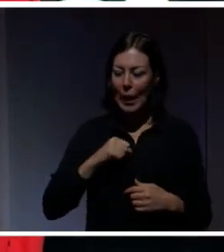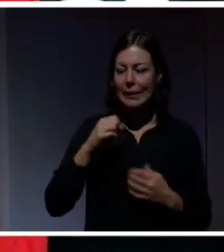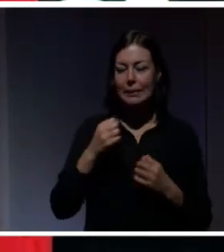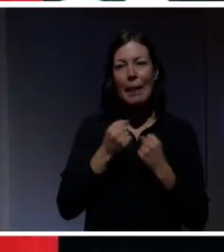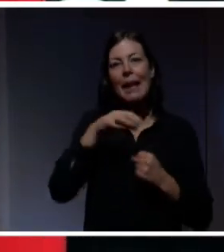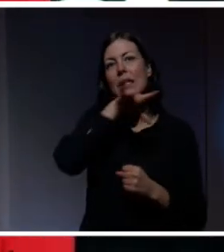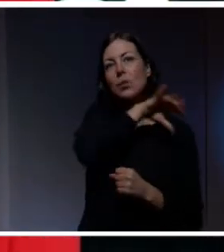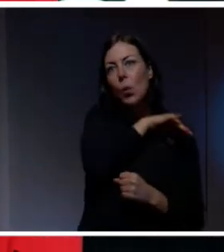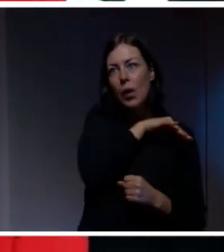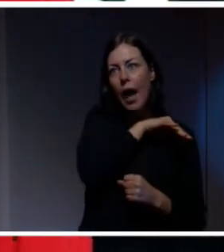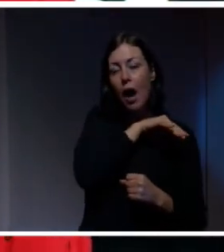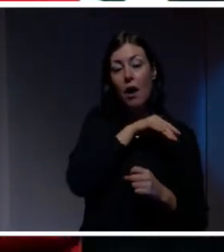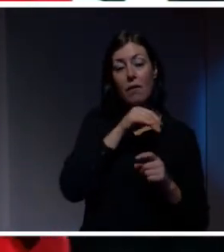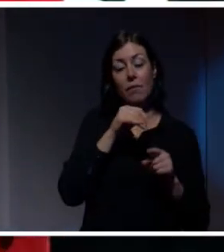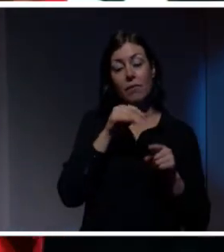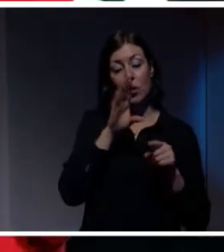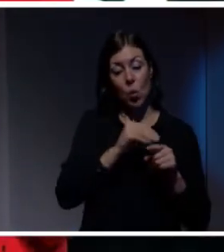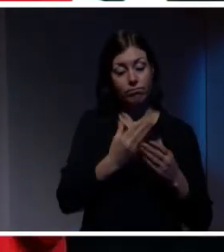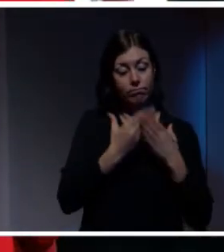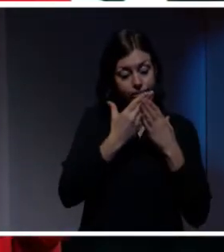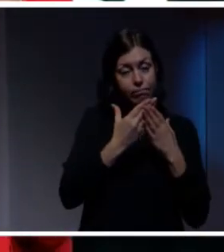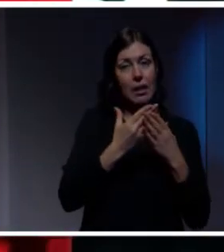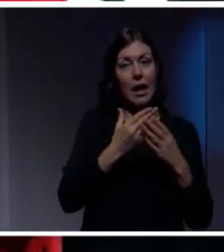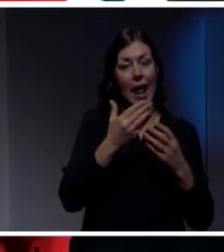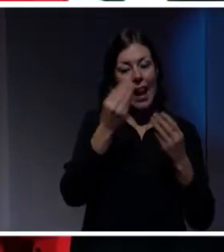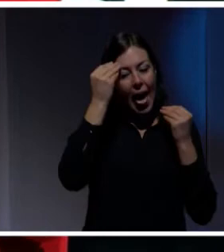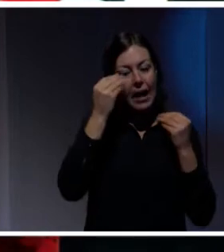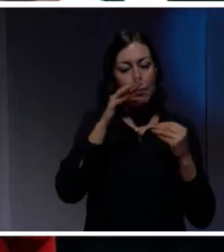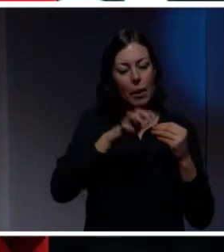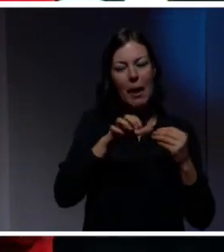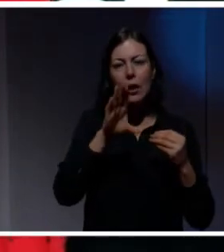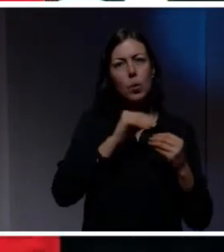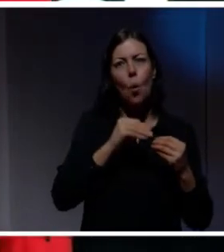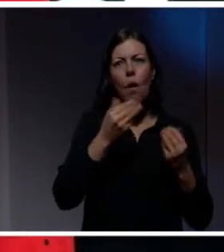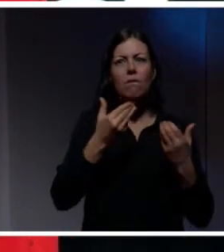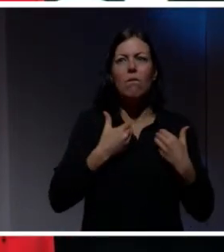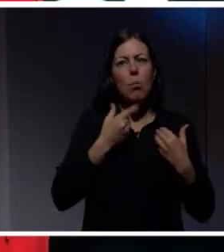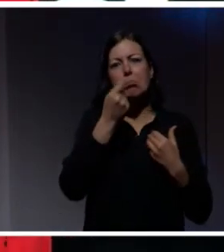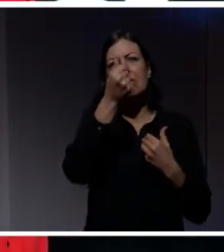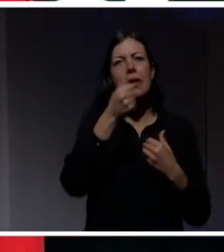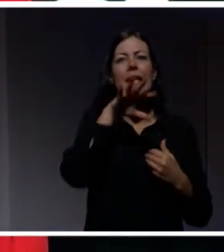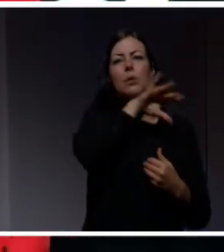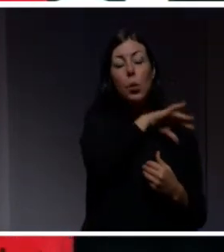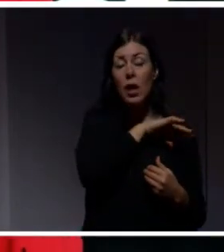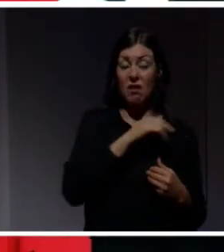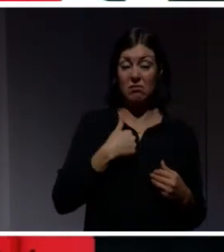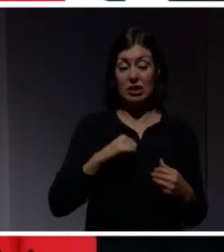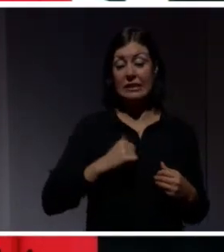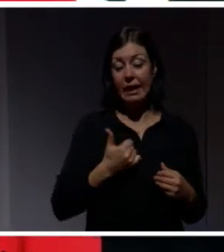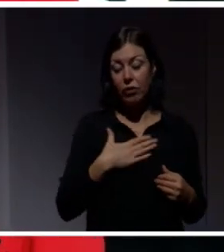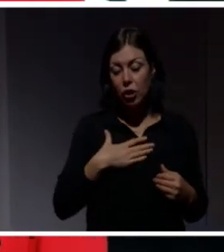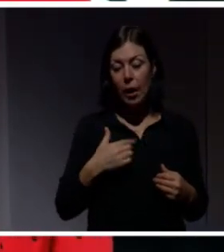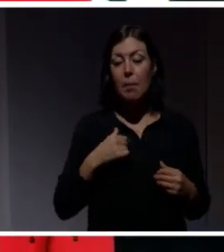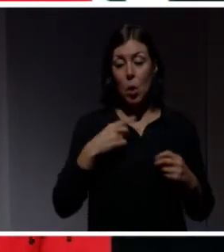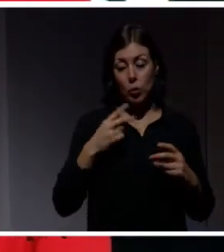man får lära sig väldigt lite historia när man läser programmering. Vilket jag också fick erfara då. Sen så har jag också gett den